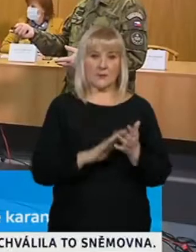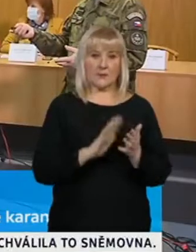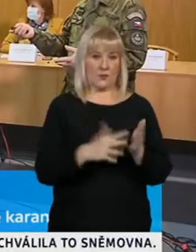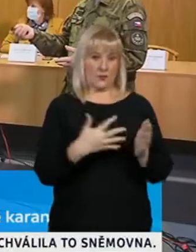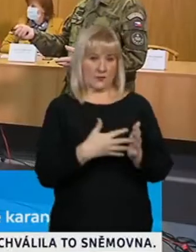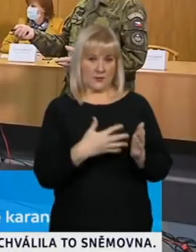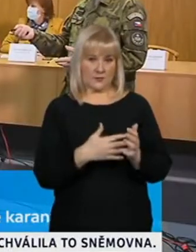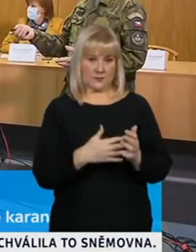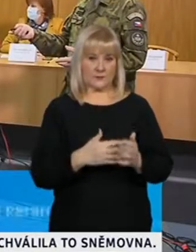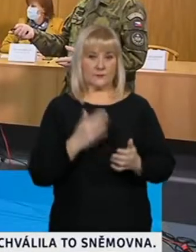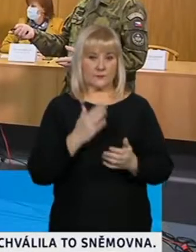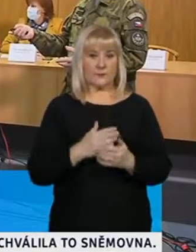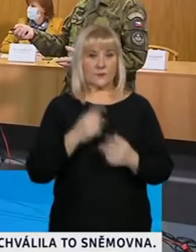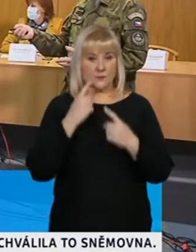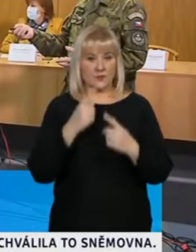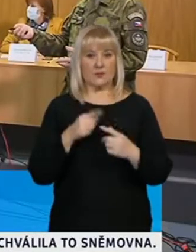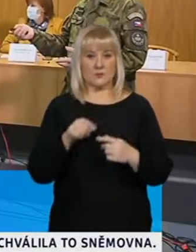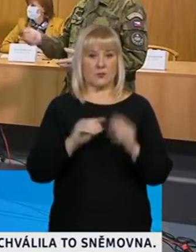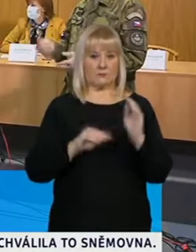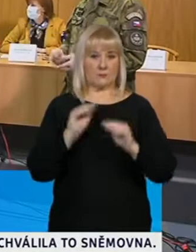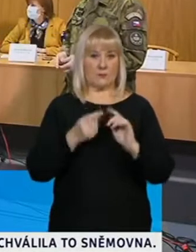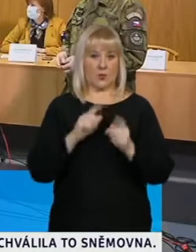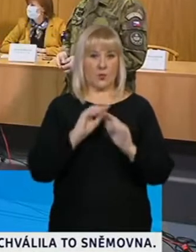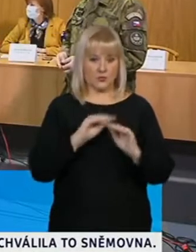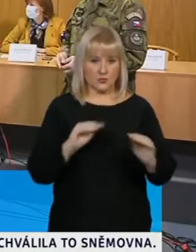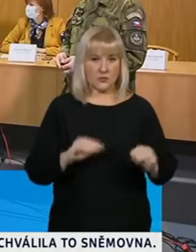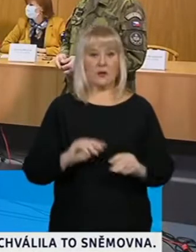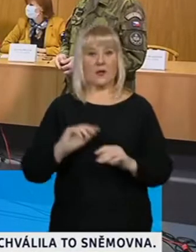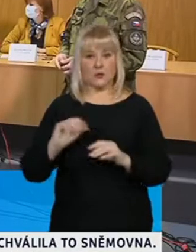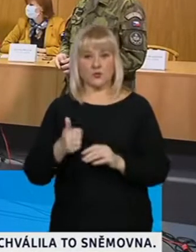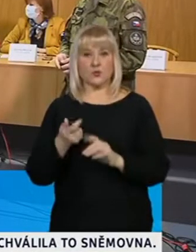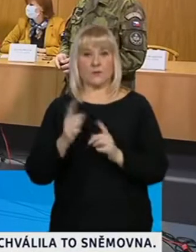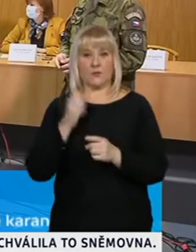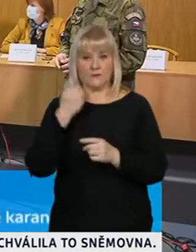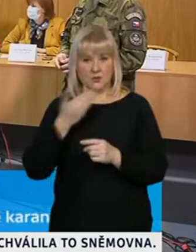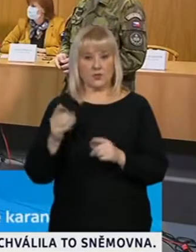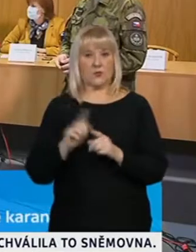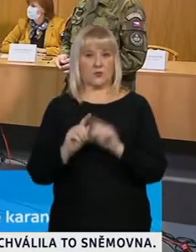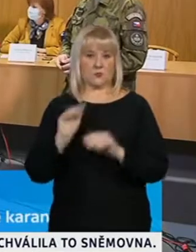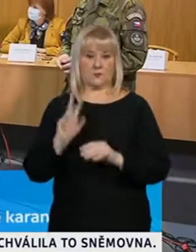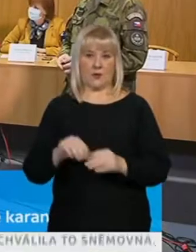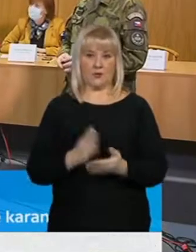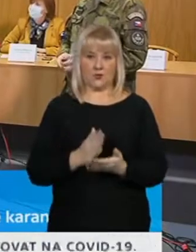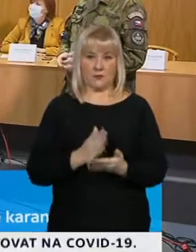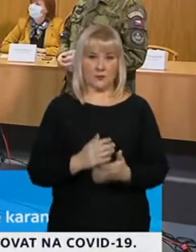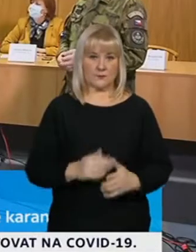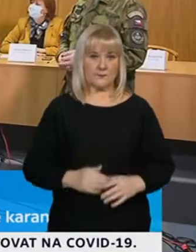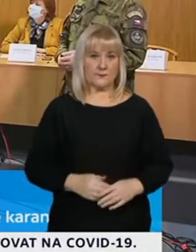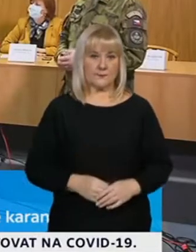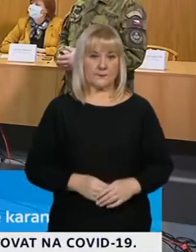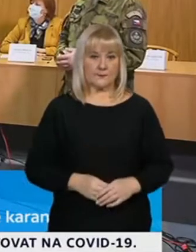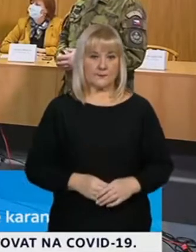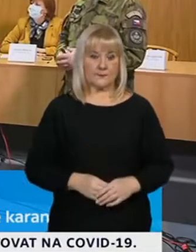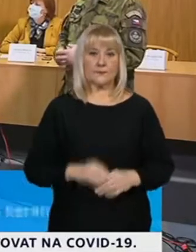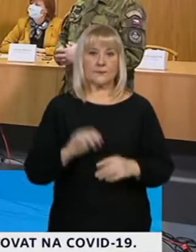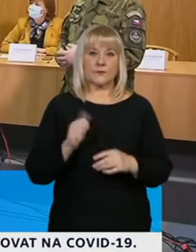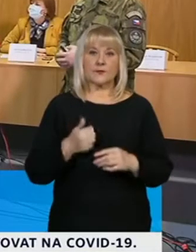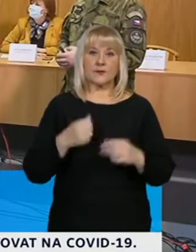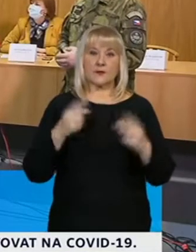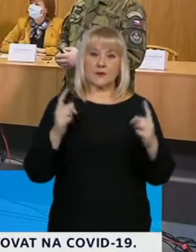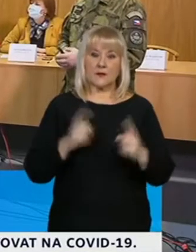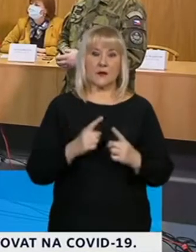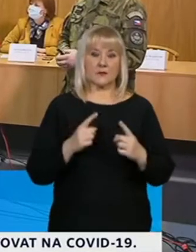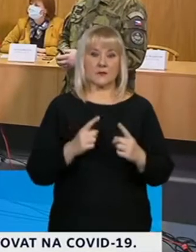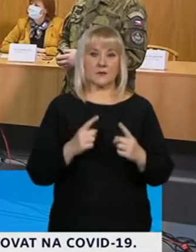nastaveno jak pro pedagogy, tak samozřejmě i pro veřejnost. Prosím, další snímek. Jenom krátký sumář,